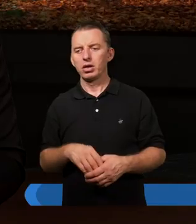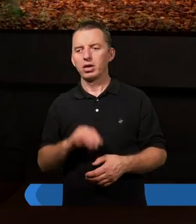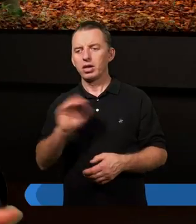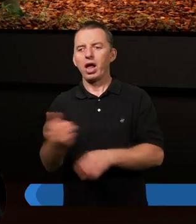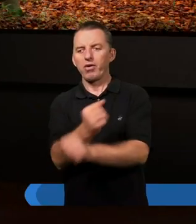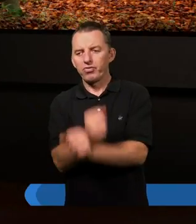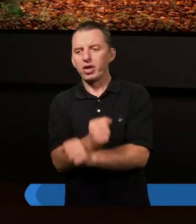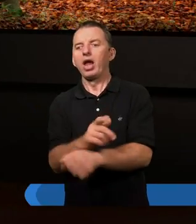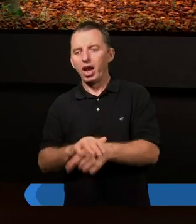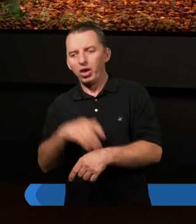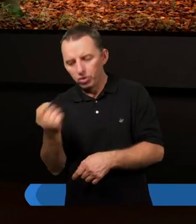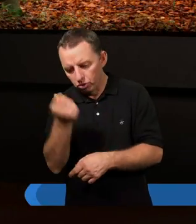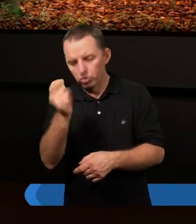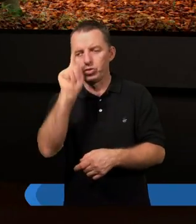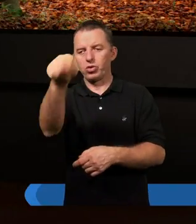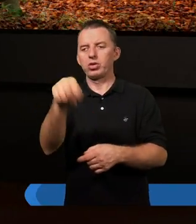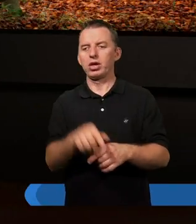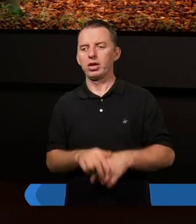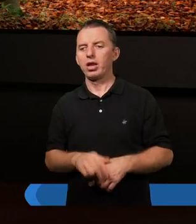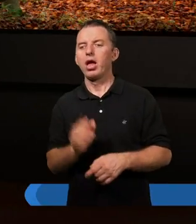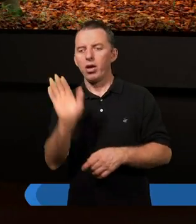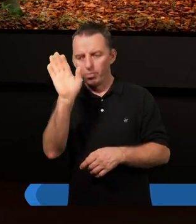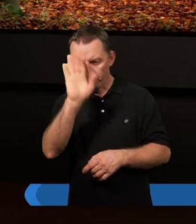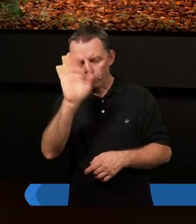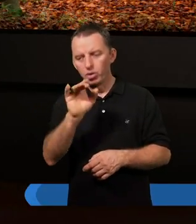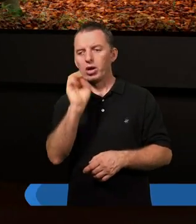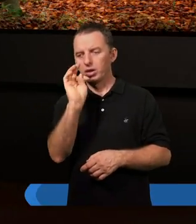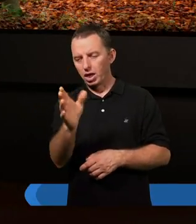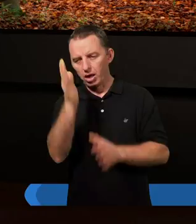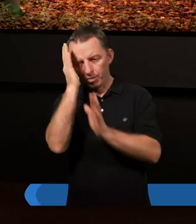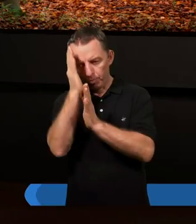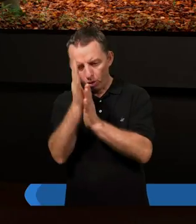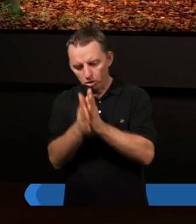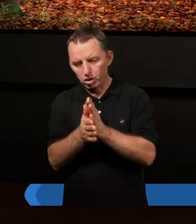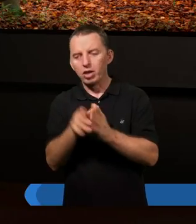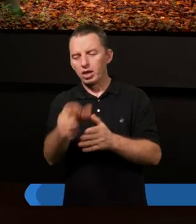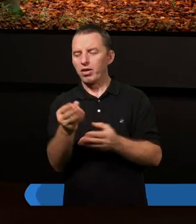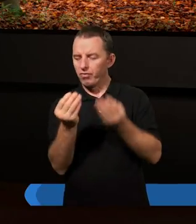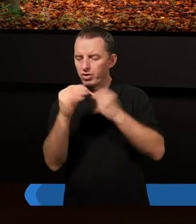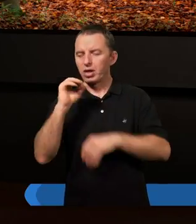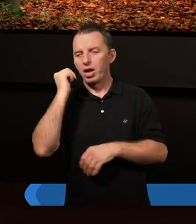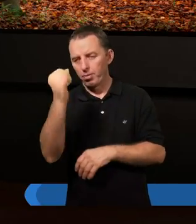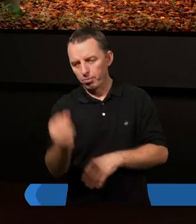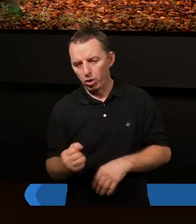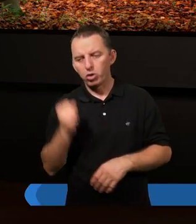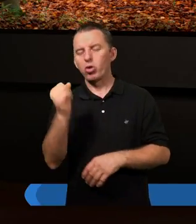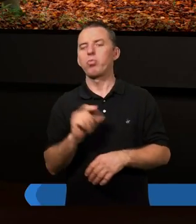więzach, ale dotarł oczywiście. Ale Bóg się i tak potroszczył, żeby ten wielki apostoł Paweł